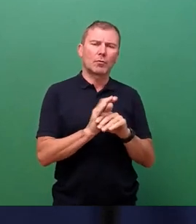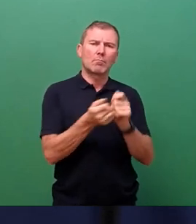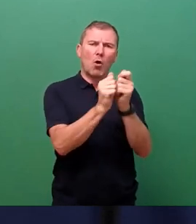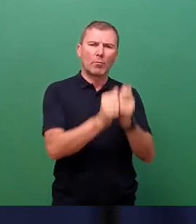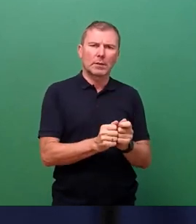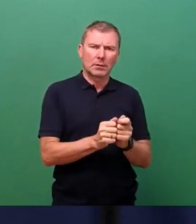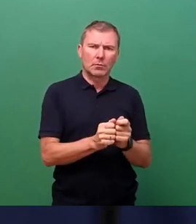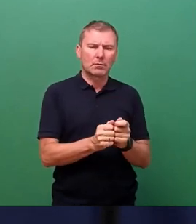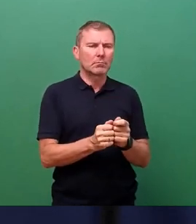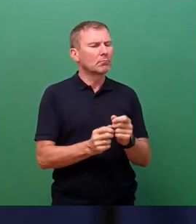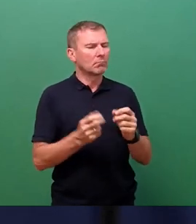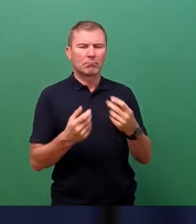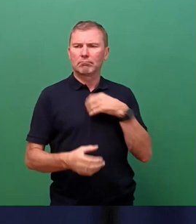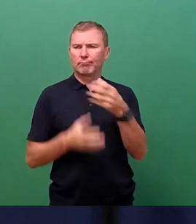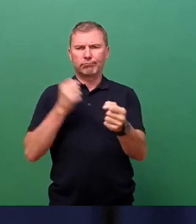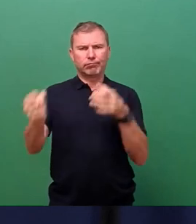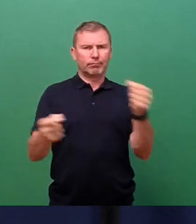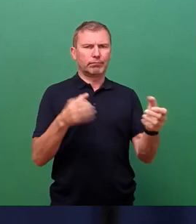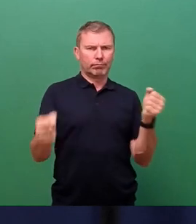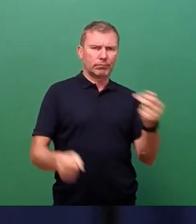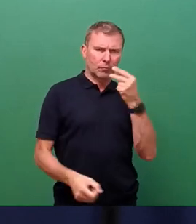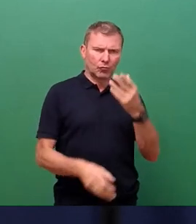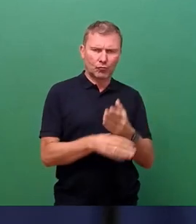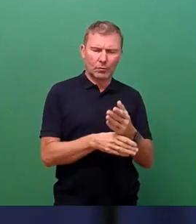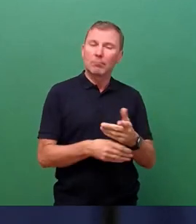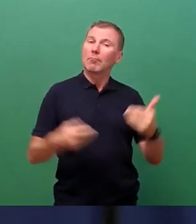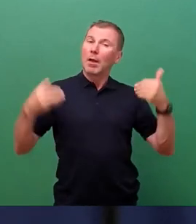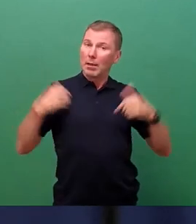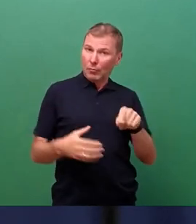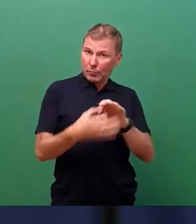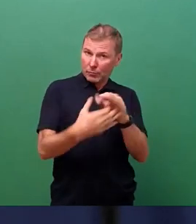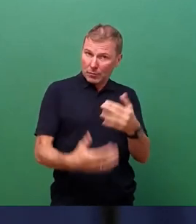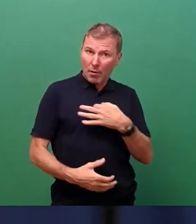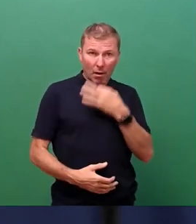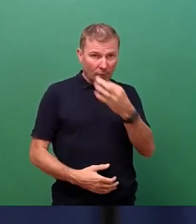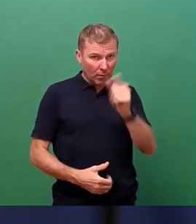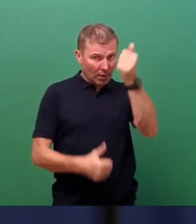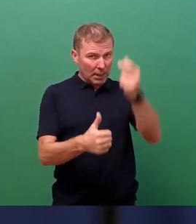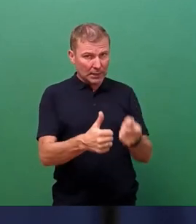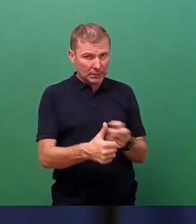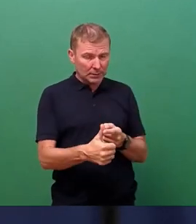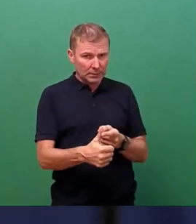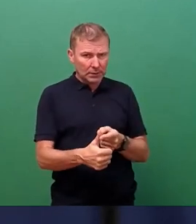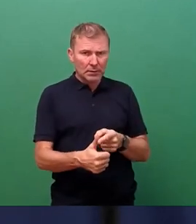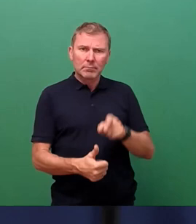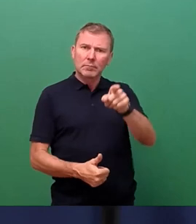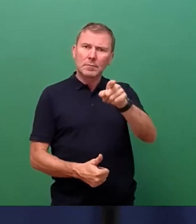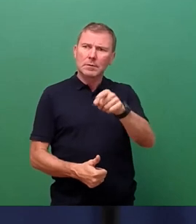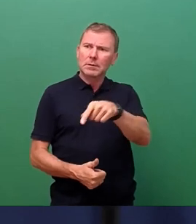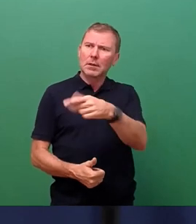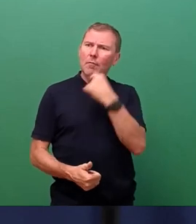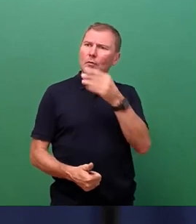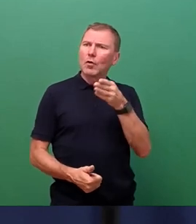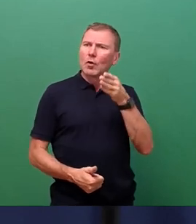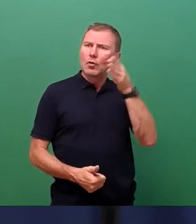geworden. Vor diesem Hintergrund frage ich Sie, erstens, welche Lehren zieht die Stadtverwaltung bezüglich der